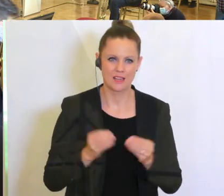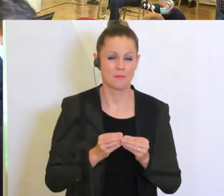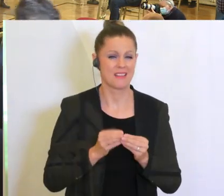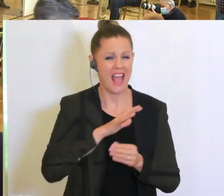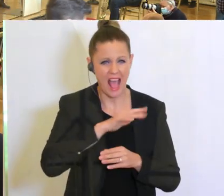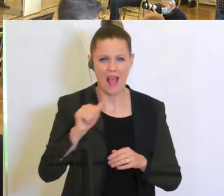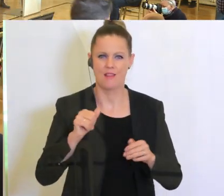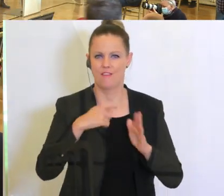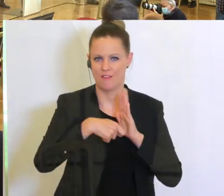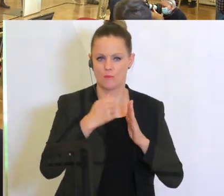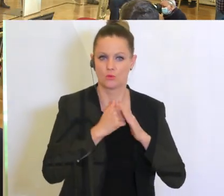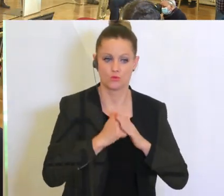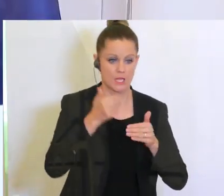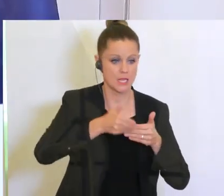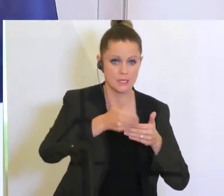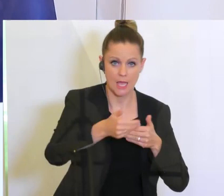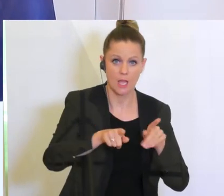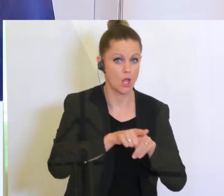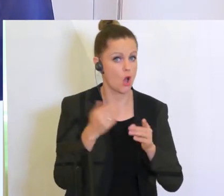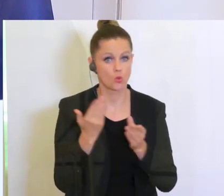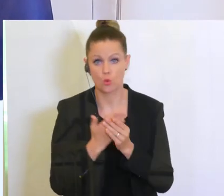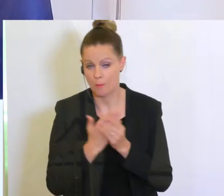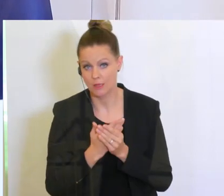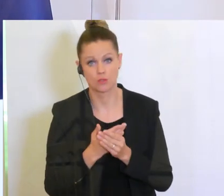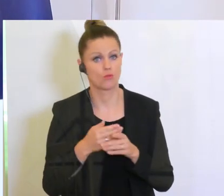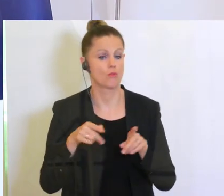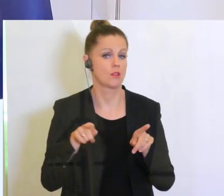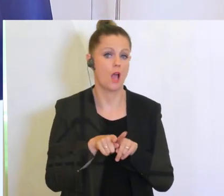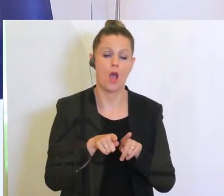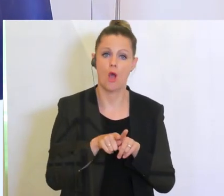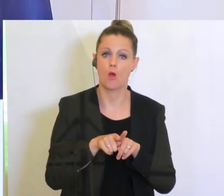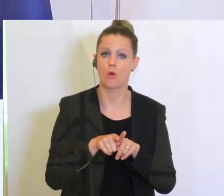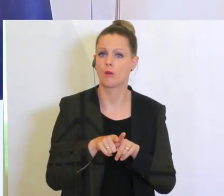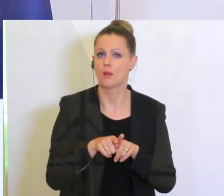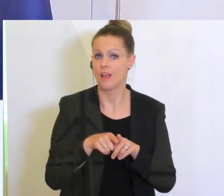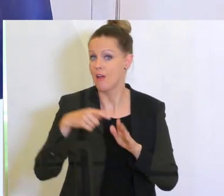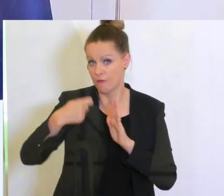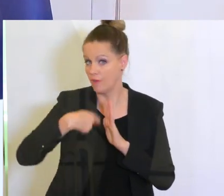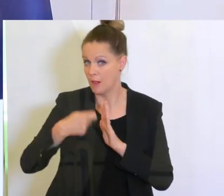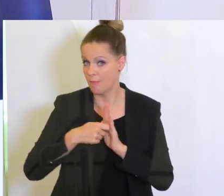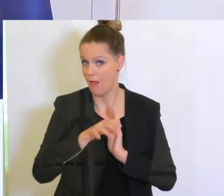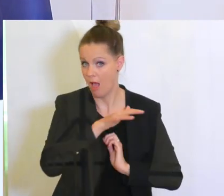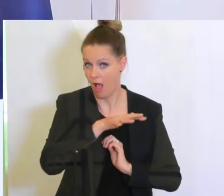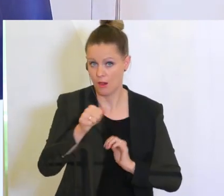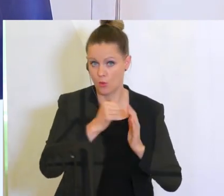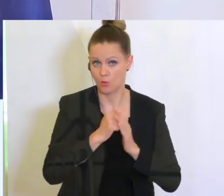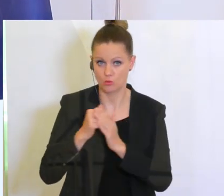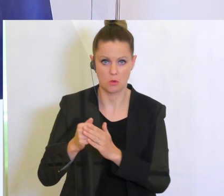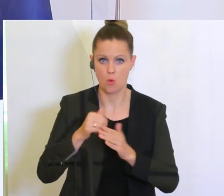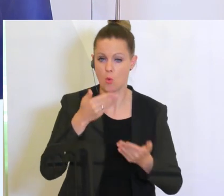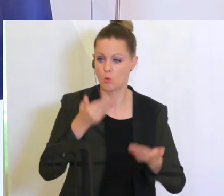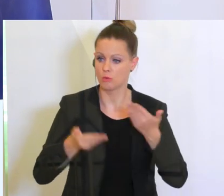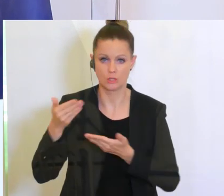unterstützt werden. Das sind sowohl Serien als auch Dokumentationen und eben auch Filme. Da gibt es entsprechend keine